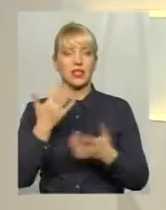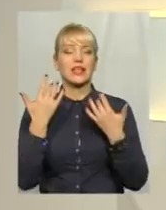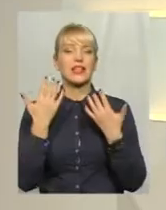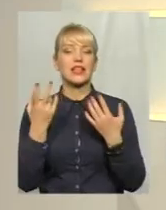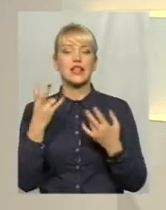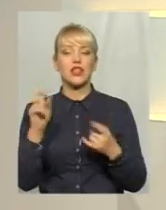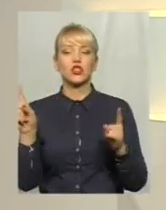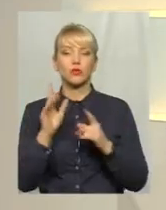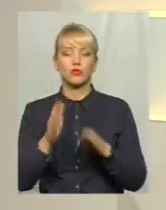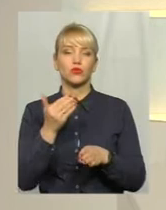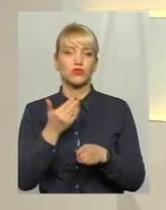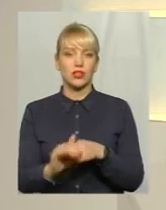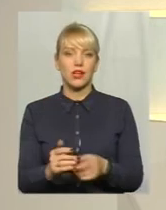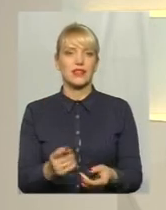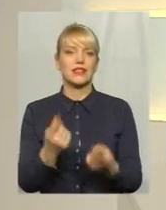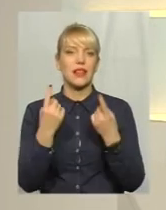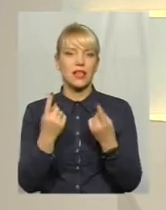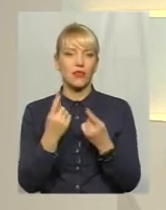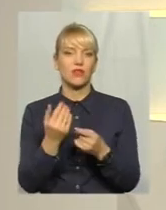у сфері охорони здоров'я?